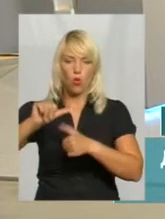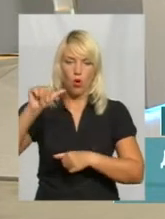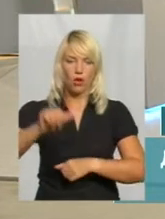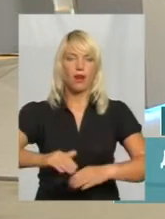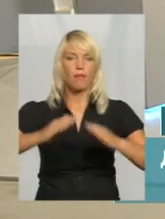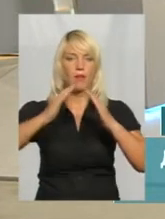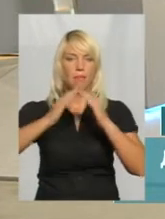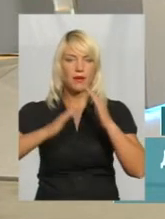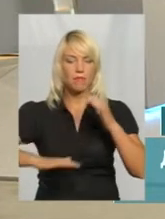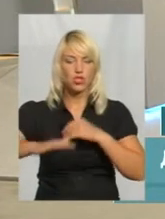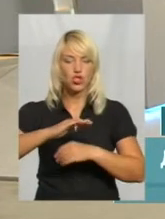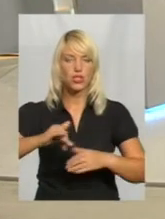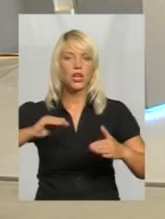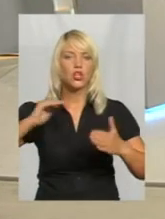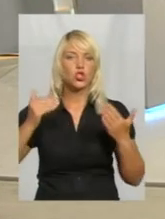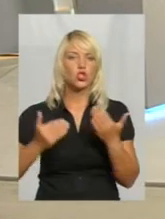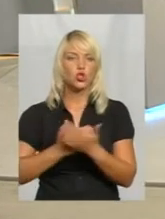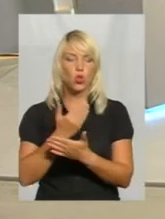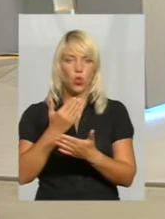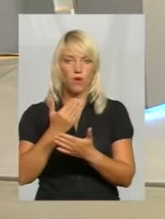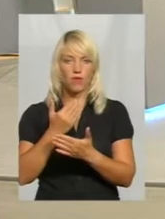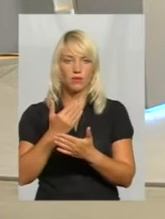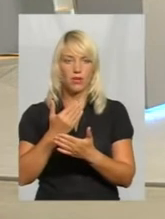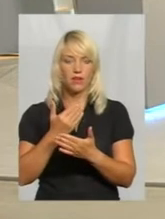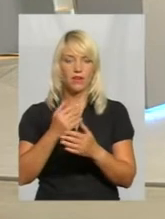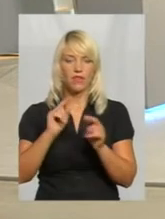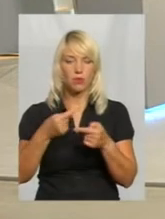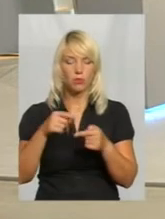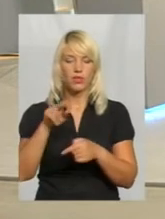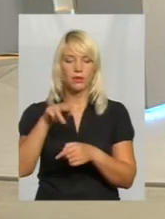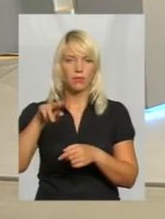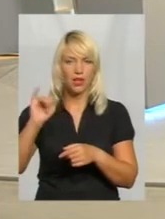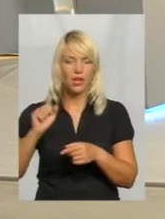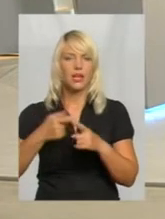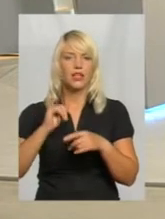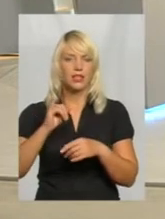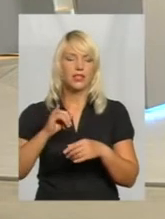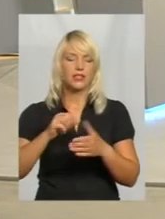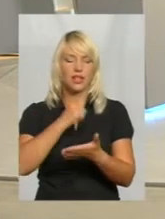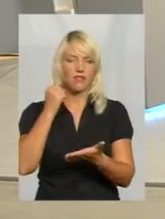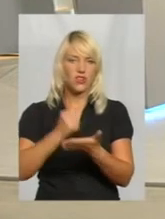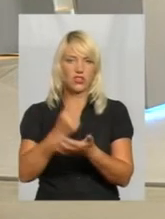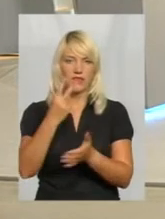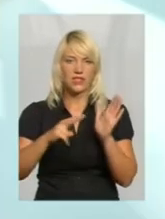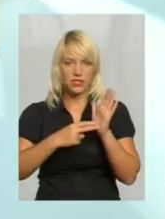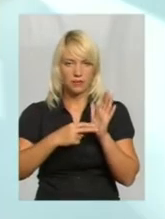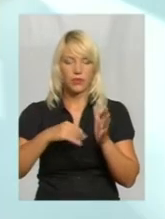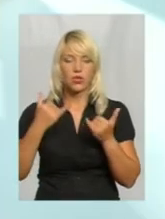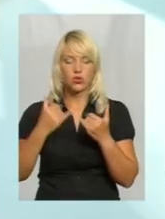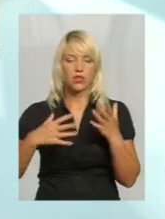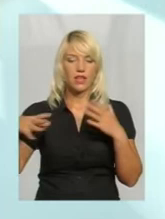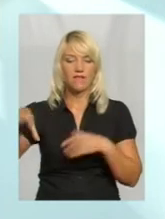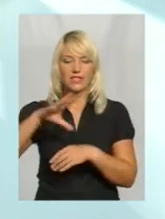з новими віомами ДБН, і затвердили нам 27. Сьогодні всі об'єднані